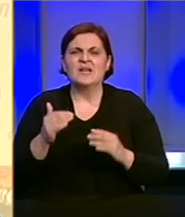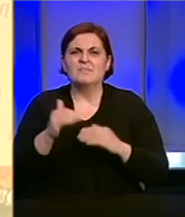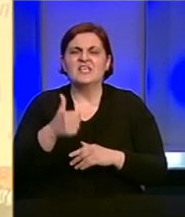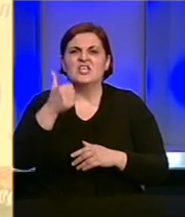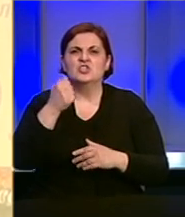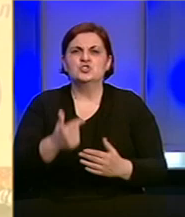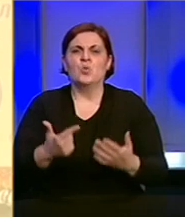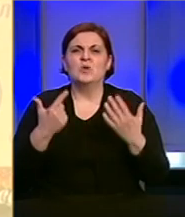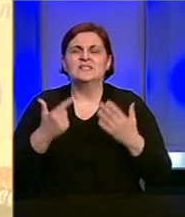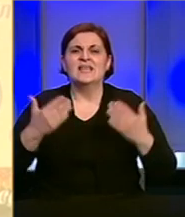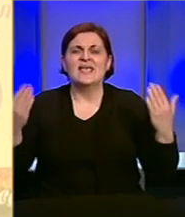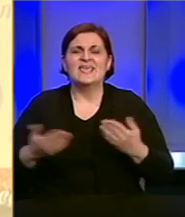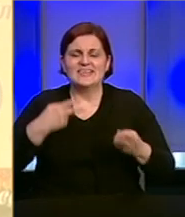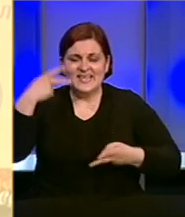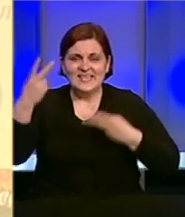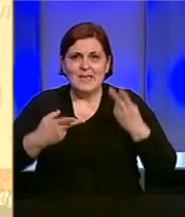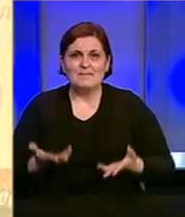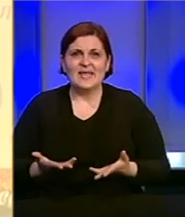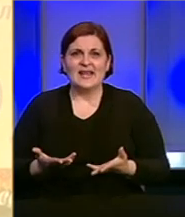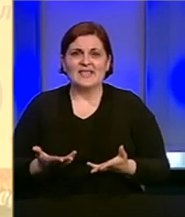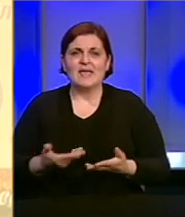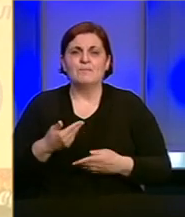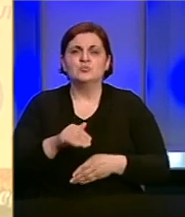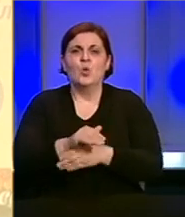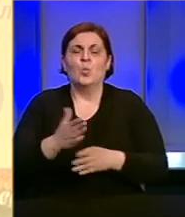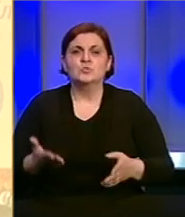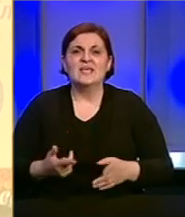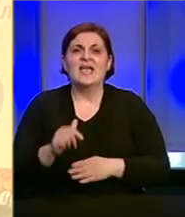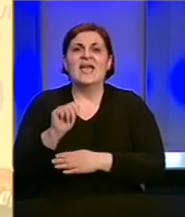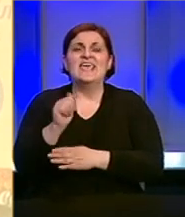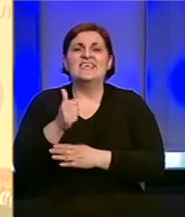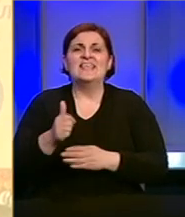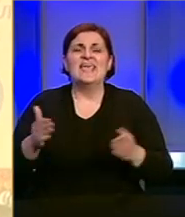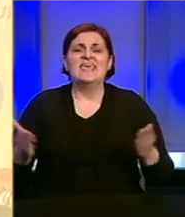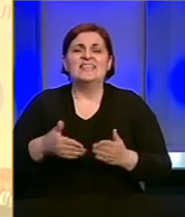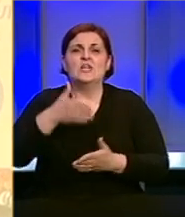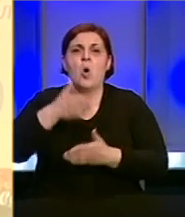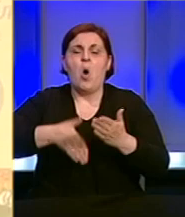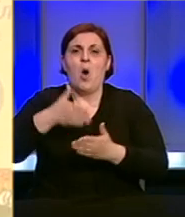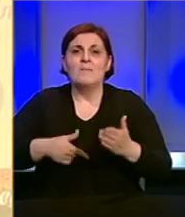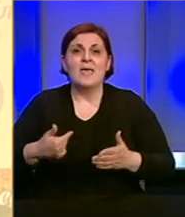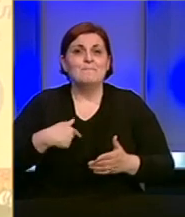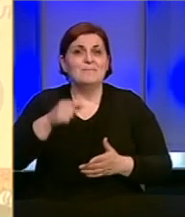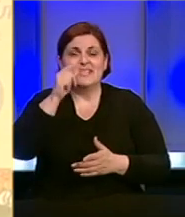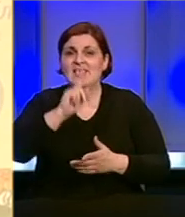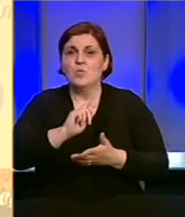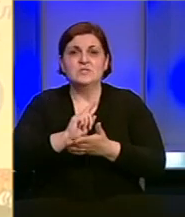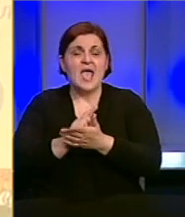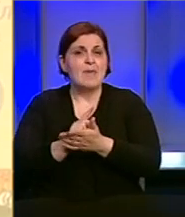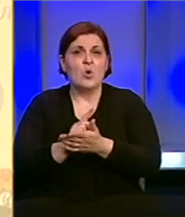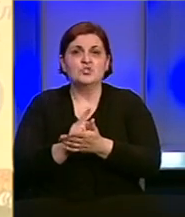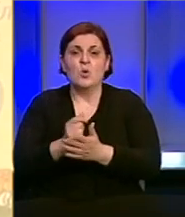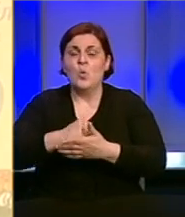170 hitnih pregleda i intervencija, od kojih je 11 hitno operisano. Mi te ljude ne možemo odmah da